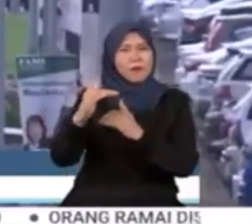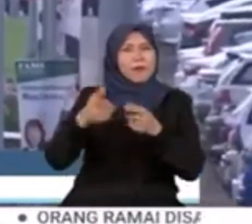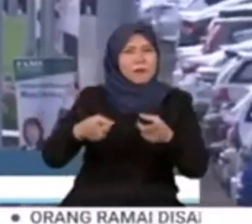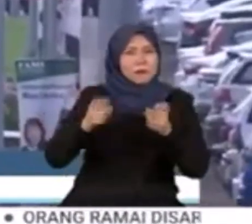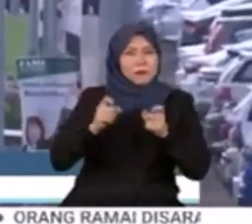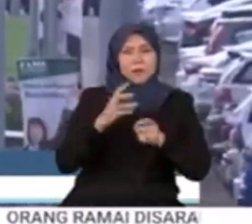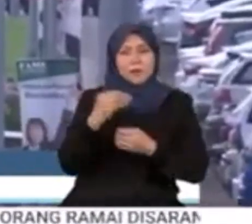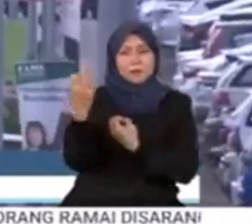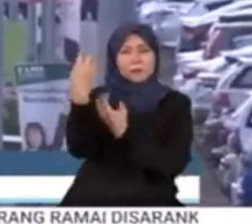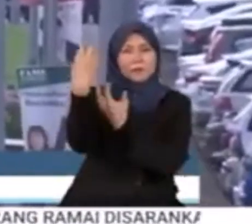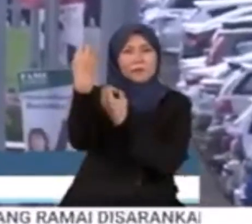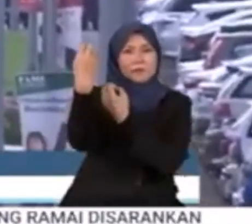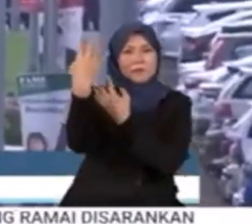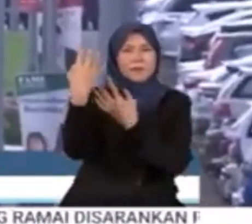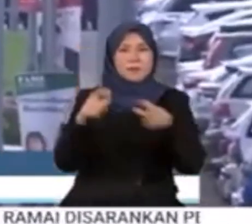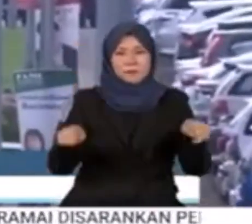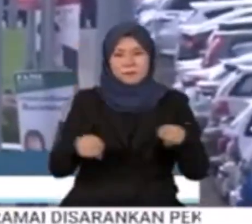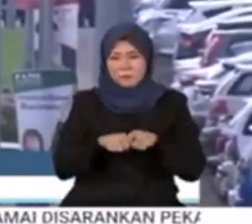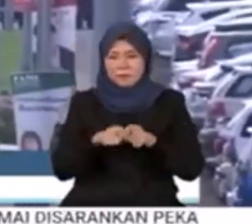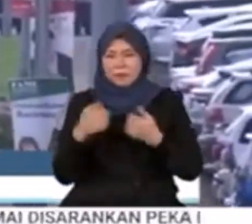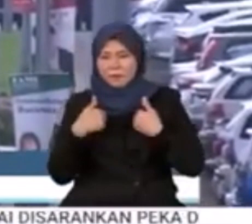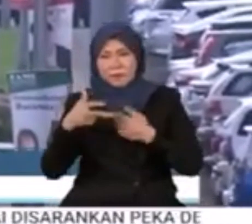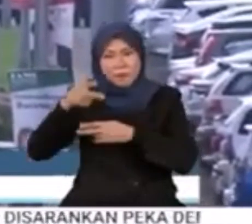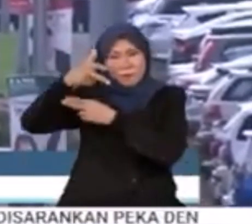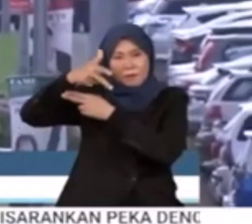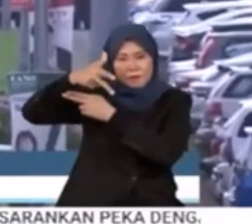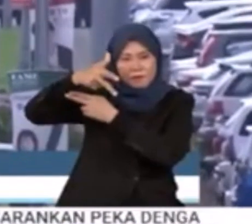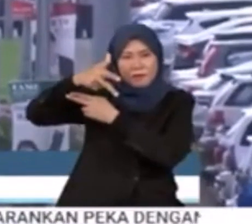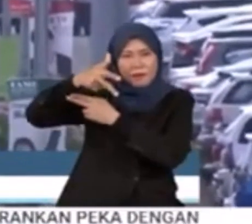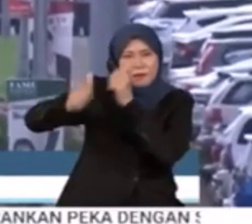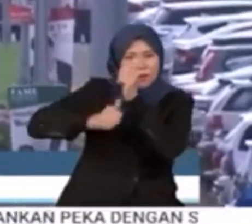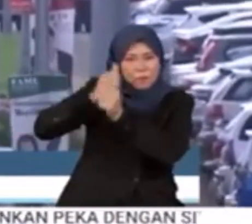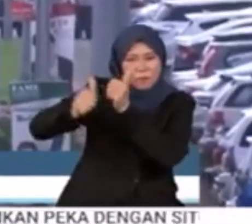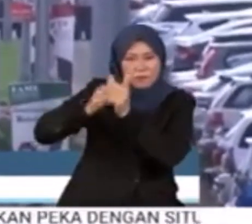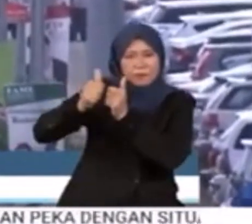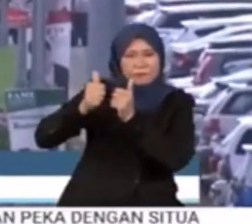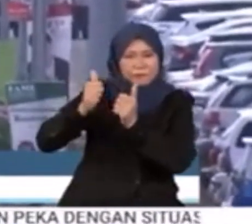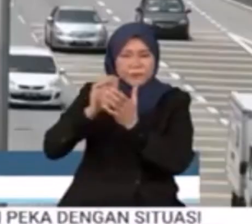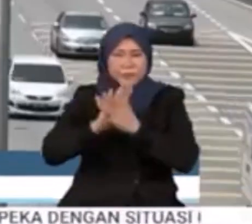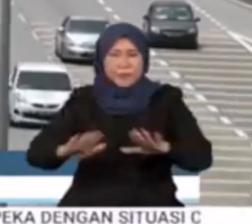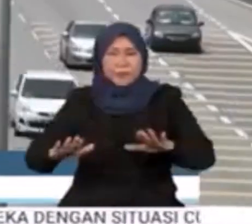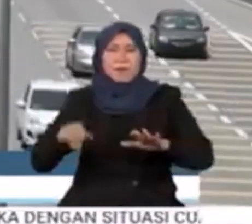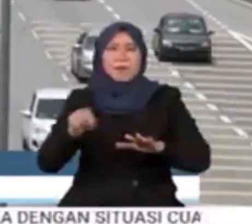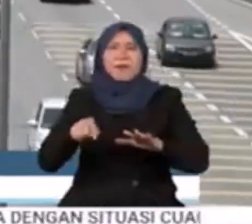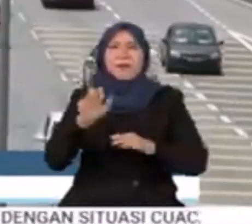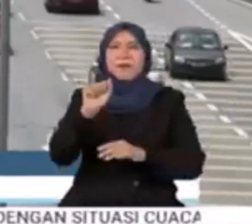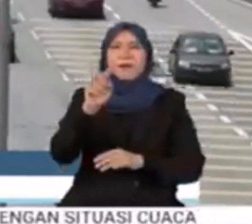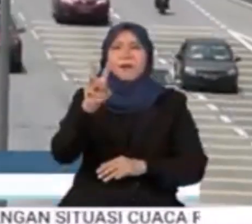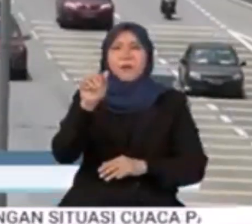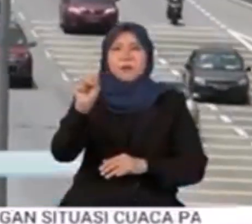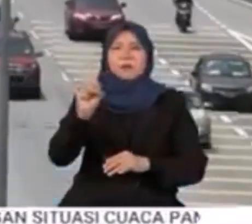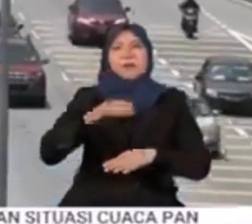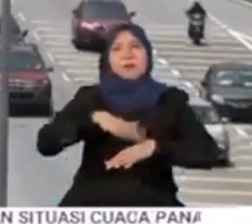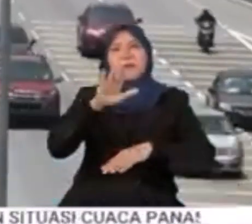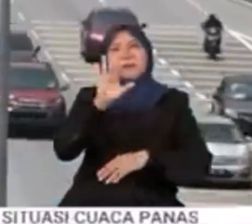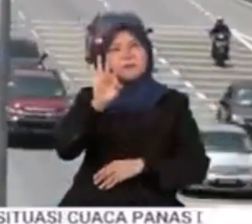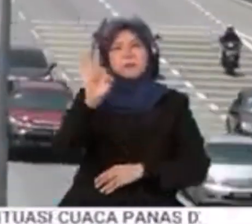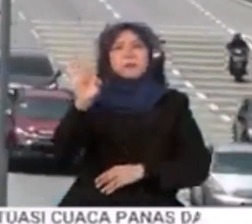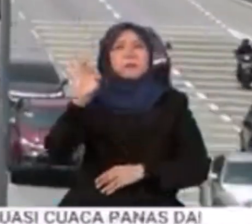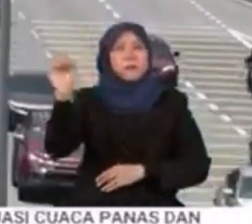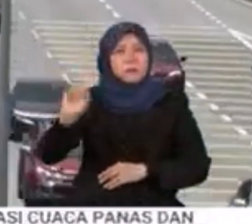isyarat lalu lintas di lokasi pemasangan kamera automated awareness safety system. Awas, mencecah 99%.